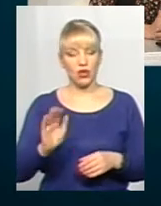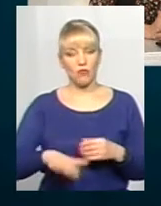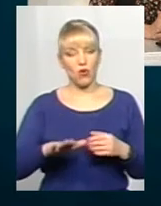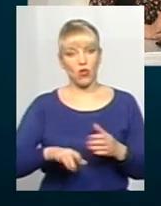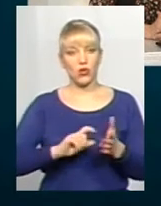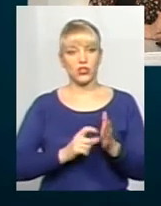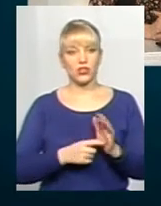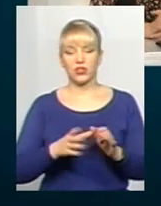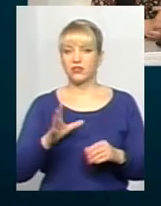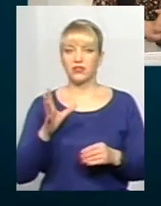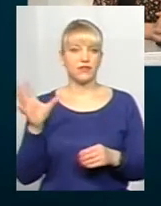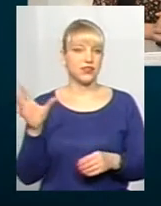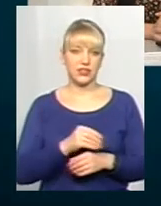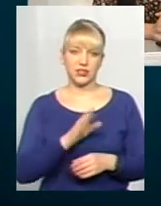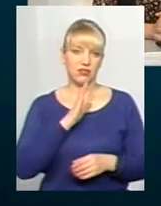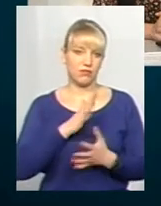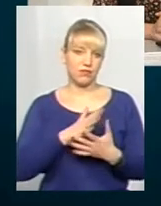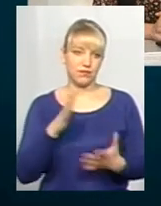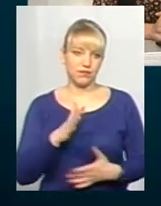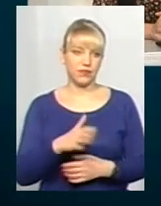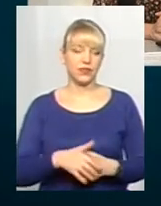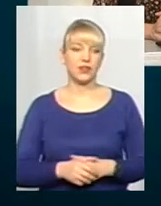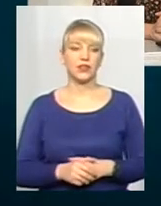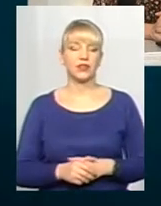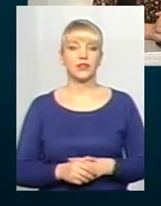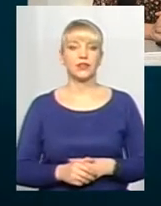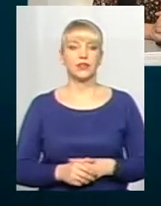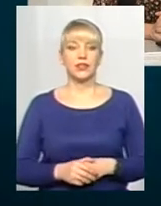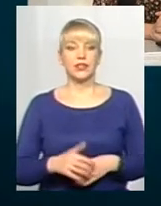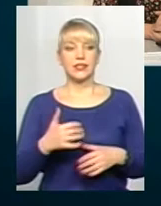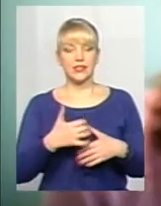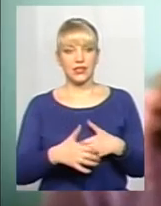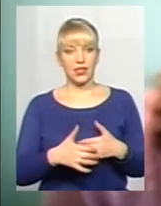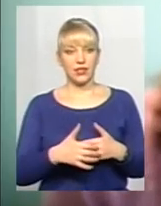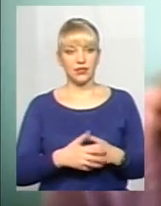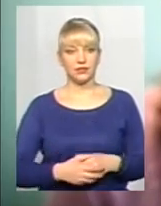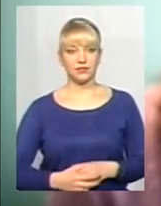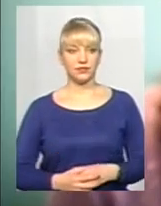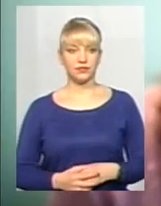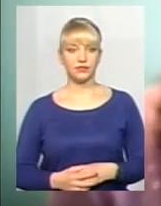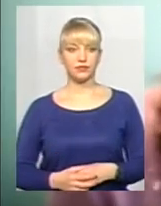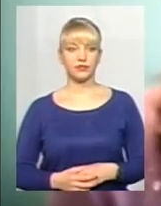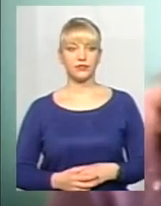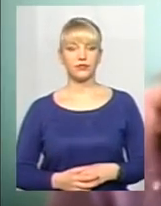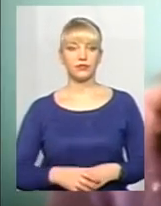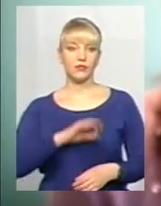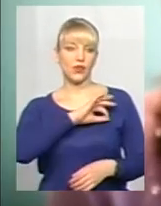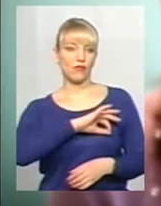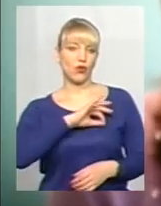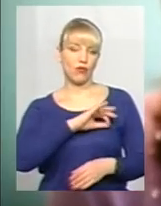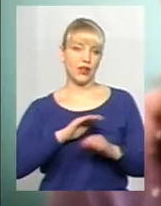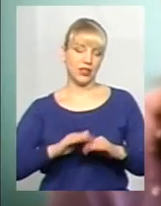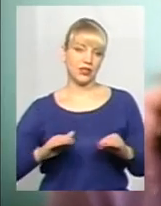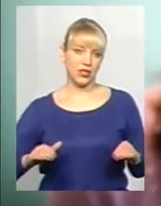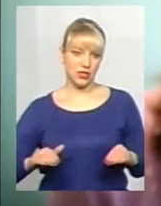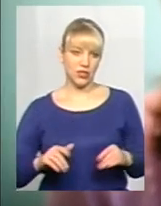– це майже жінки. Також жінки. Так. Серед вихователів у дитячому